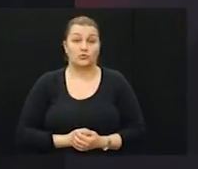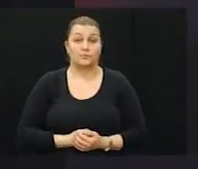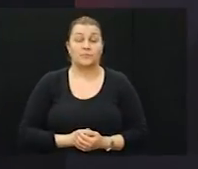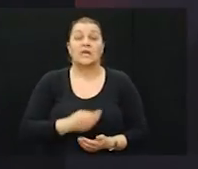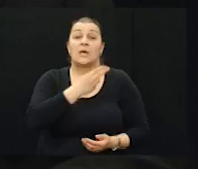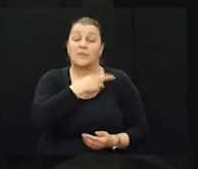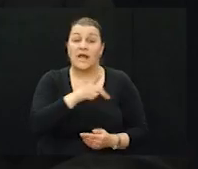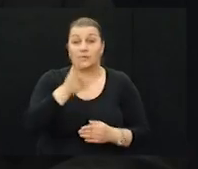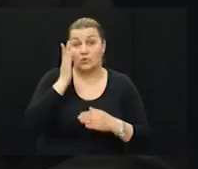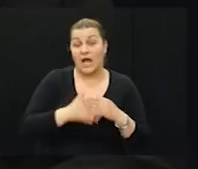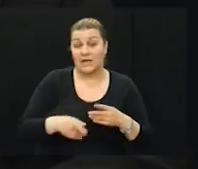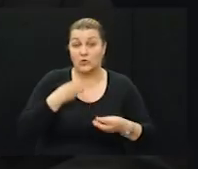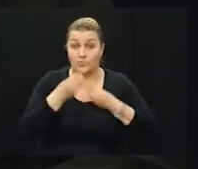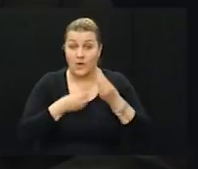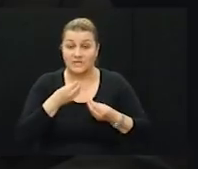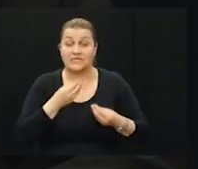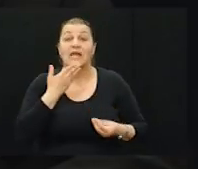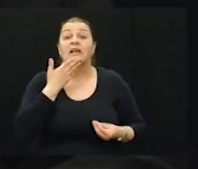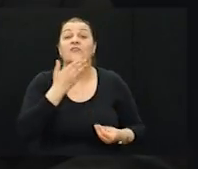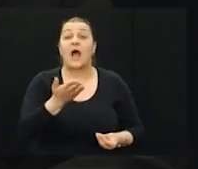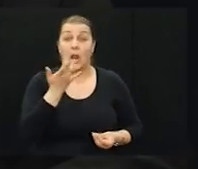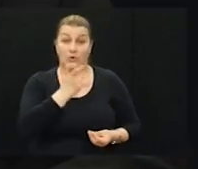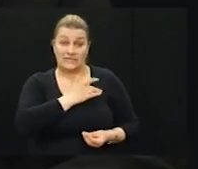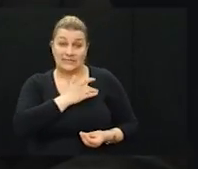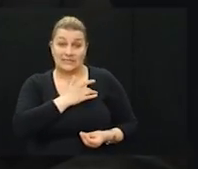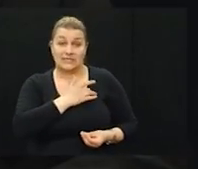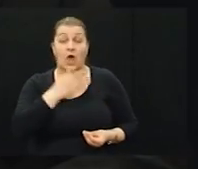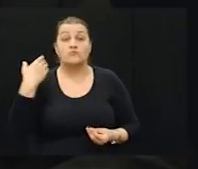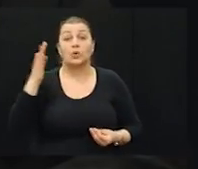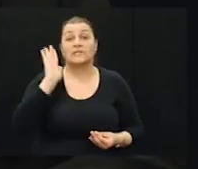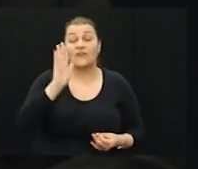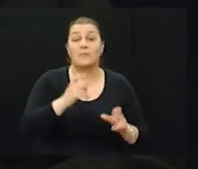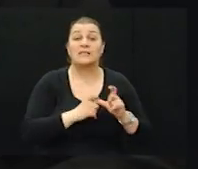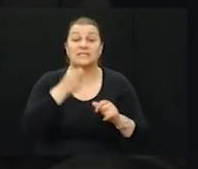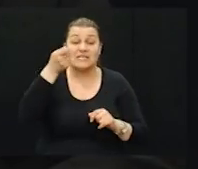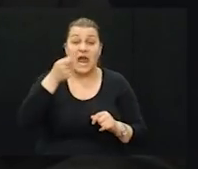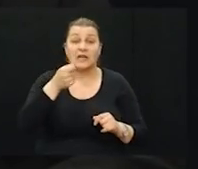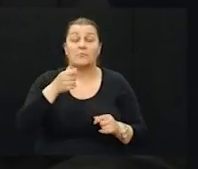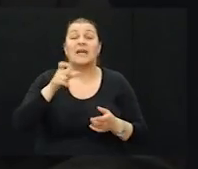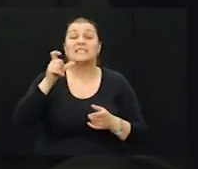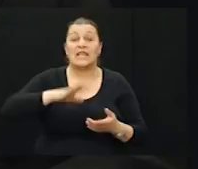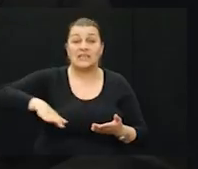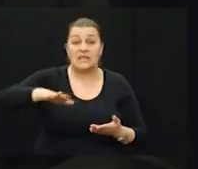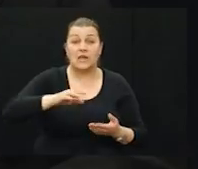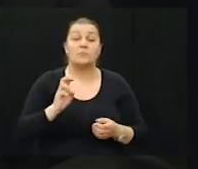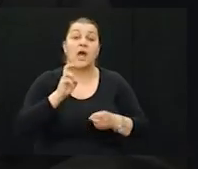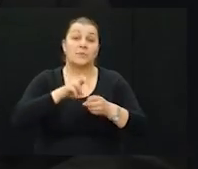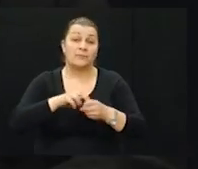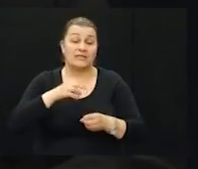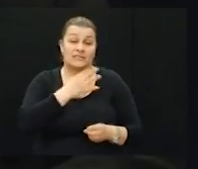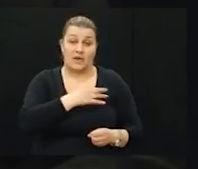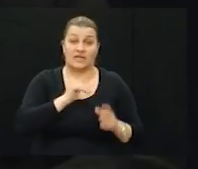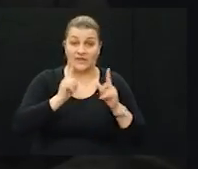državu. Brigadiru, evo, na kraju smo emisije, hvala vam od srca, pozdrav vama, sinjanima, cetinjanima, pozdrav pripadnicima Hrvatske ratne